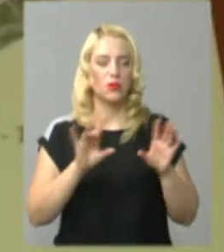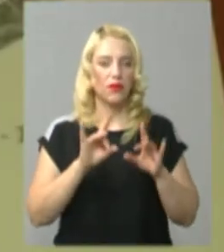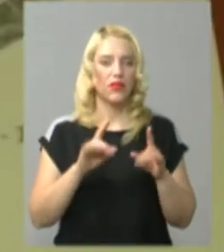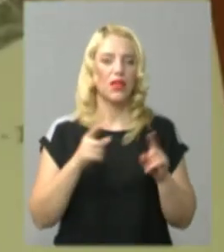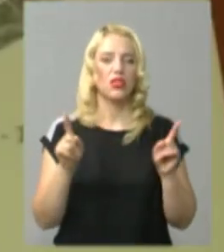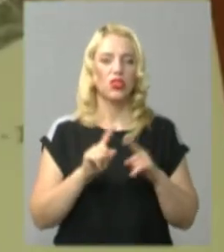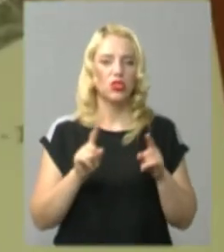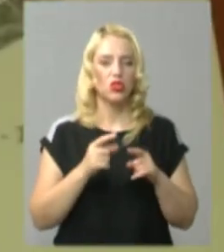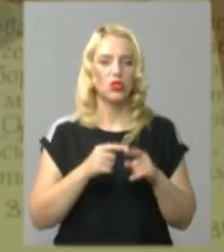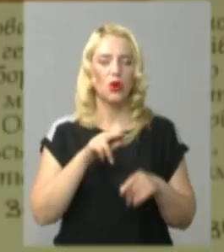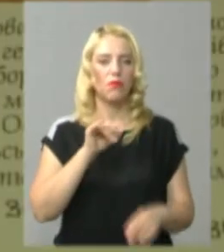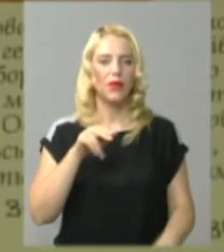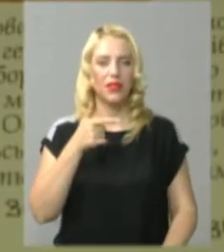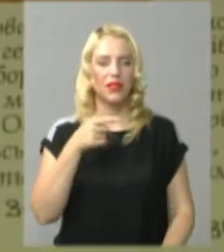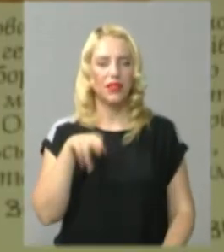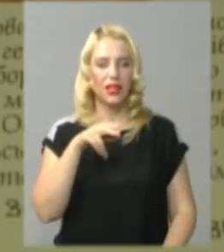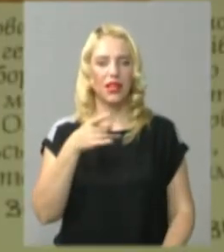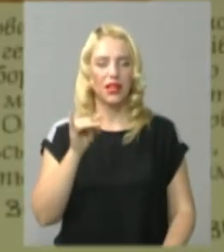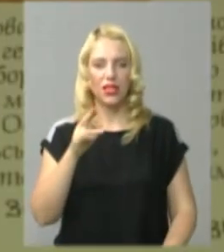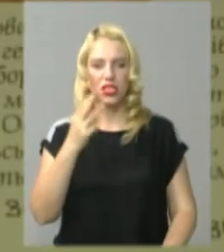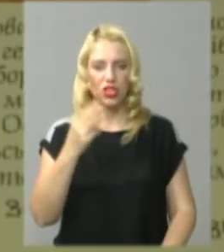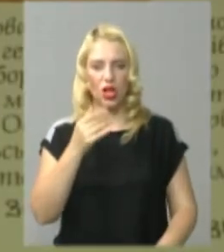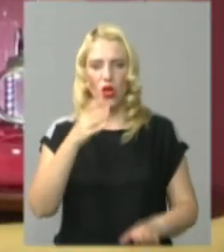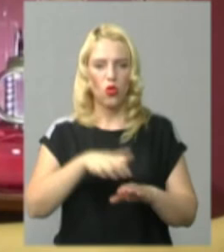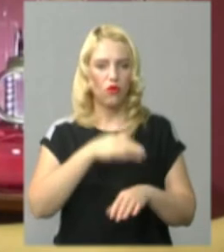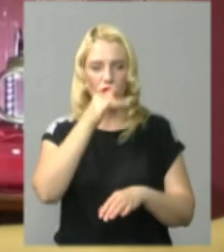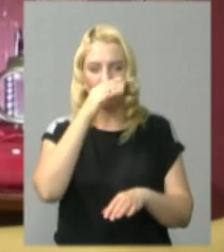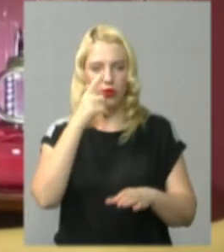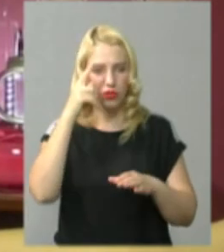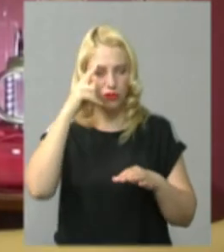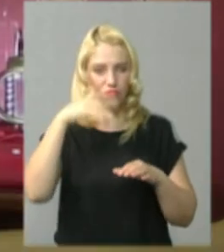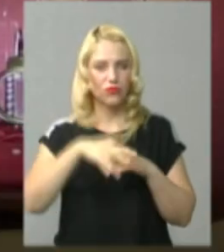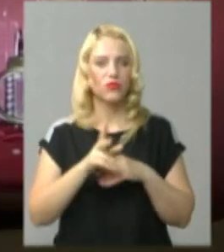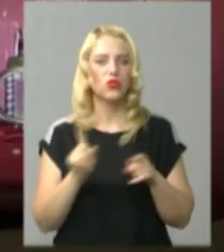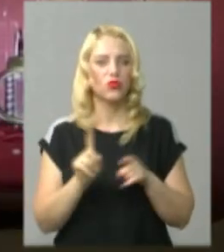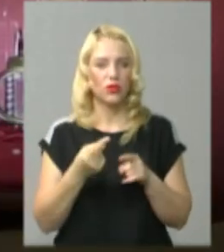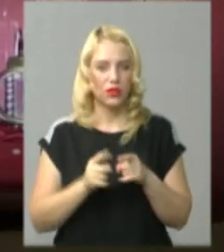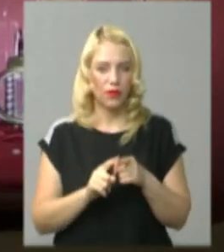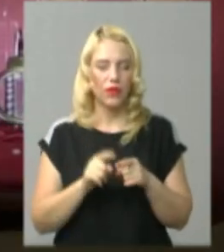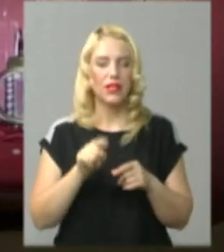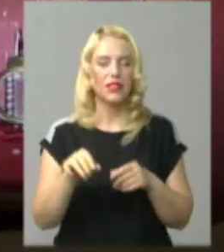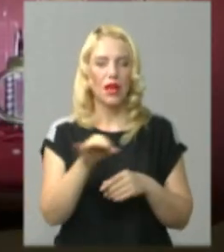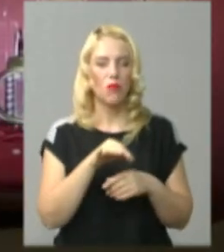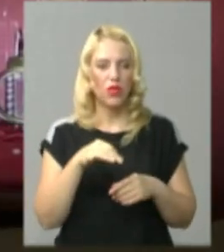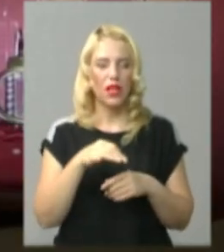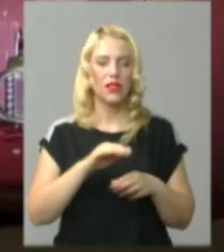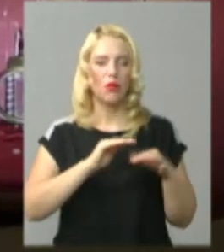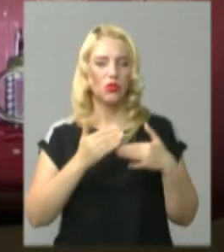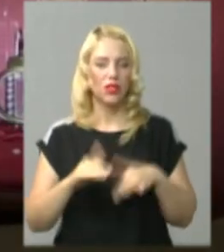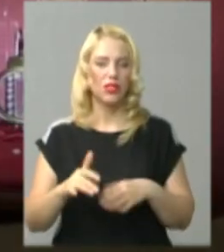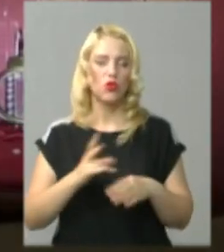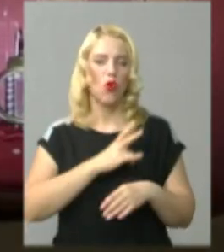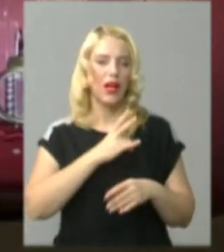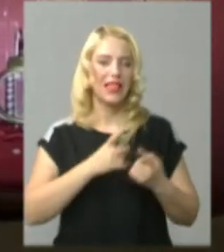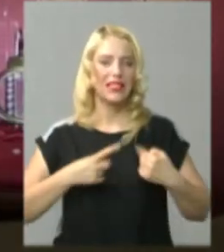монету «Подільський півгріш» довго не могли ідентифікувати. Це монета Подільського князівства. Про неї було ще